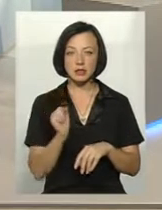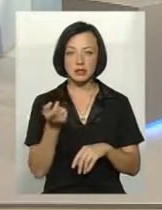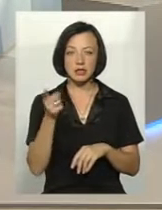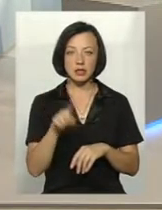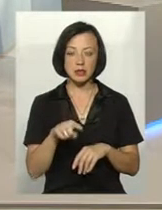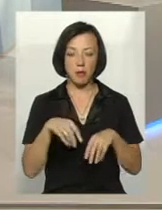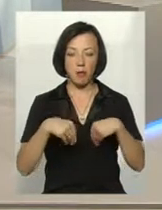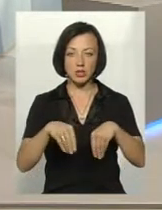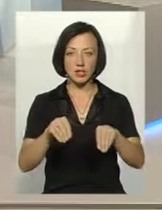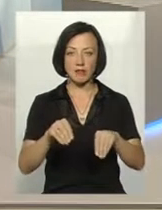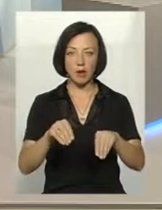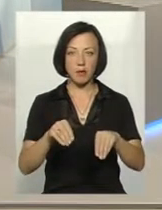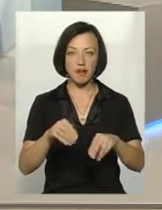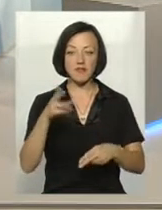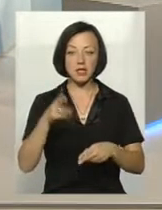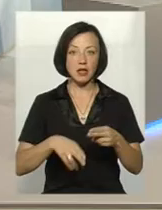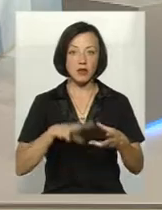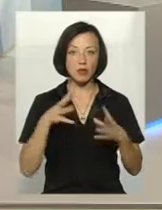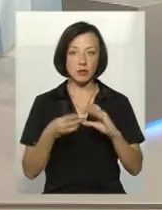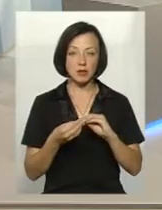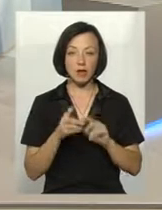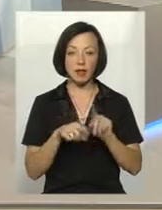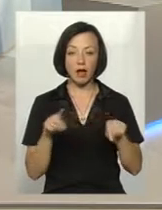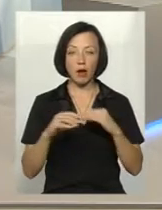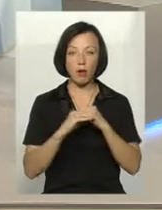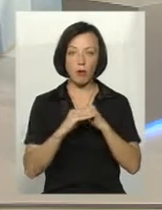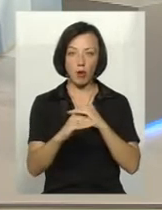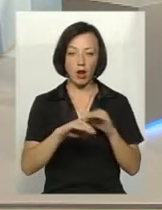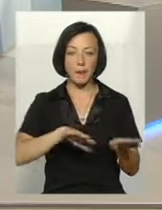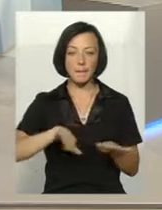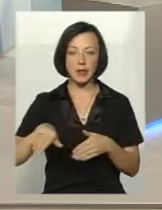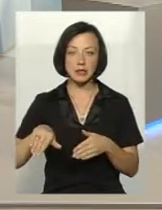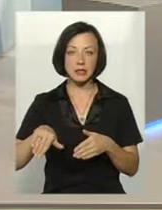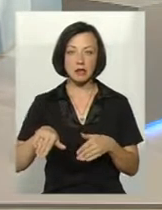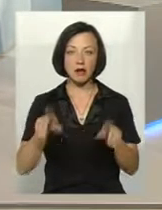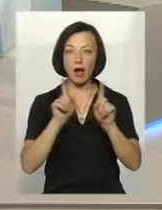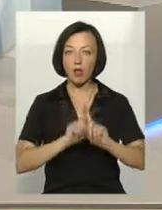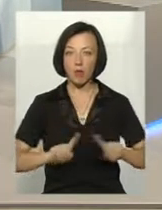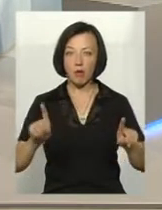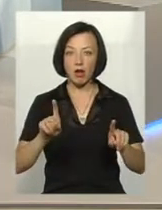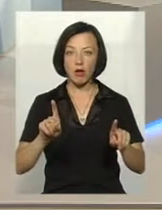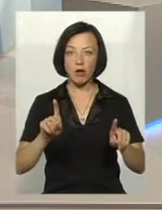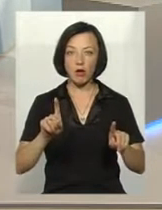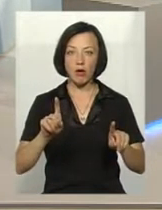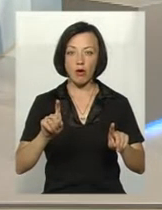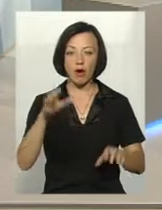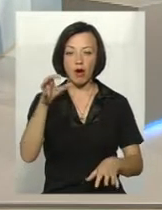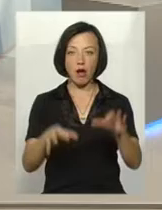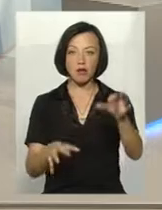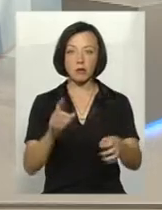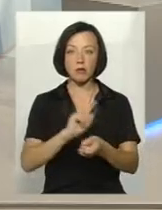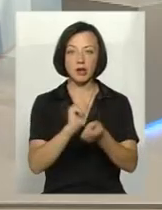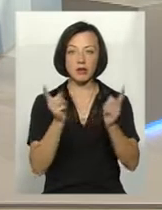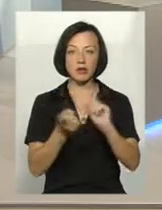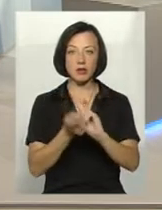посівами? В кінцевому результаті деякі поля після аномального граду перетворилися на чорне